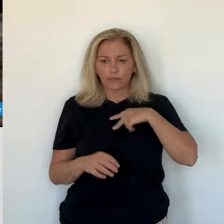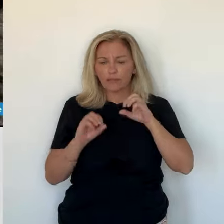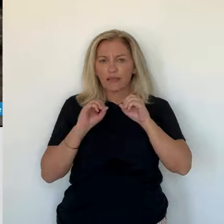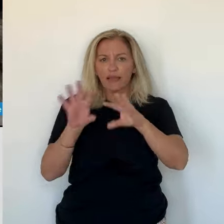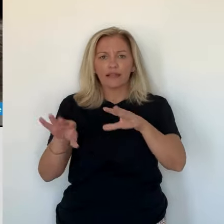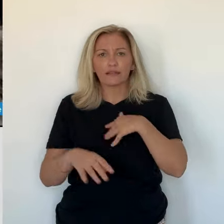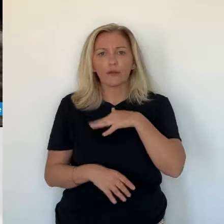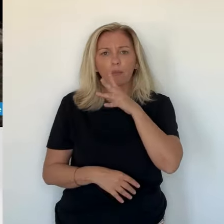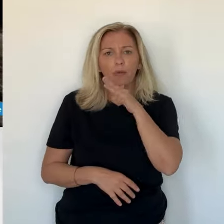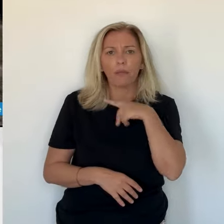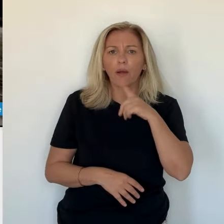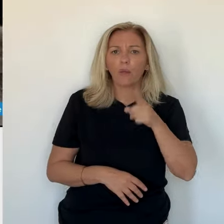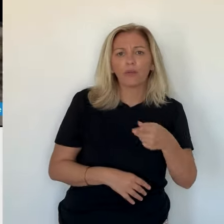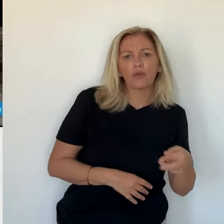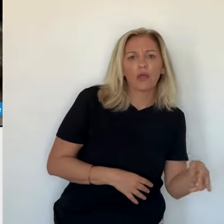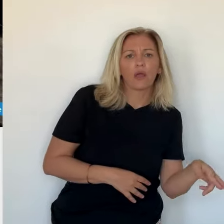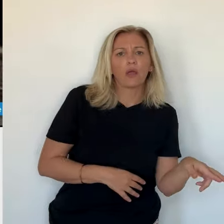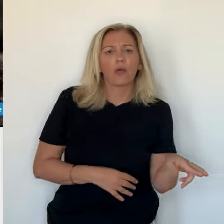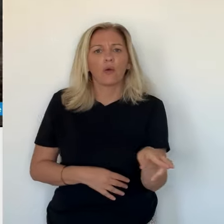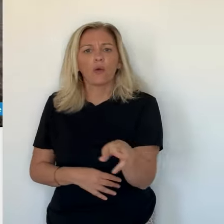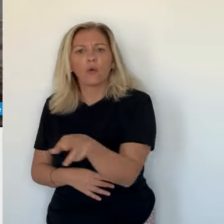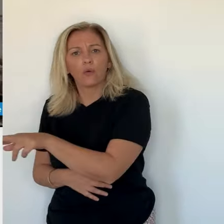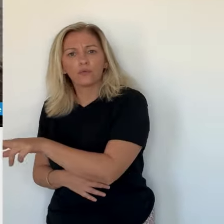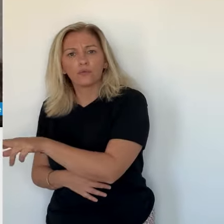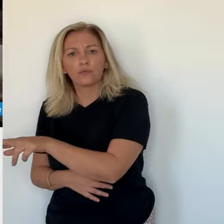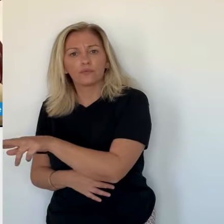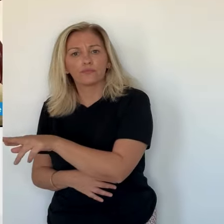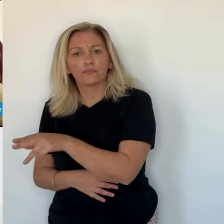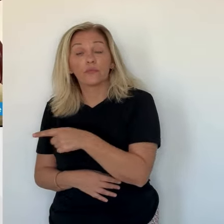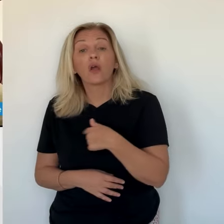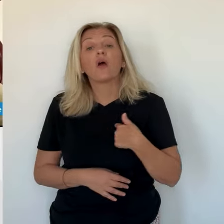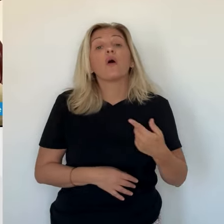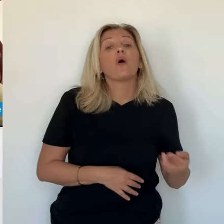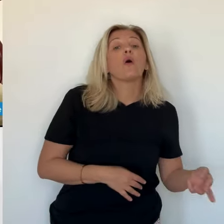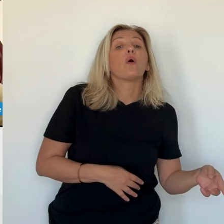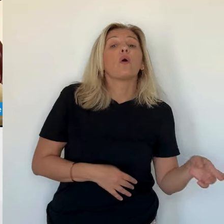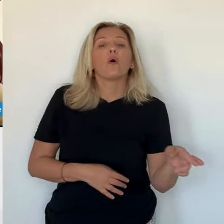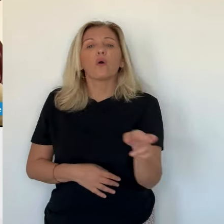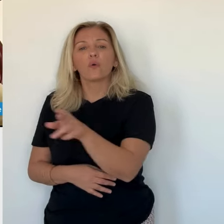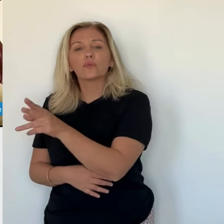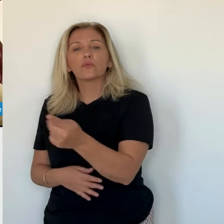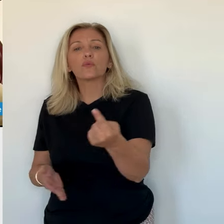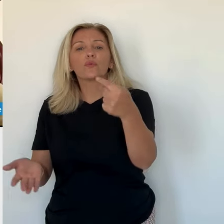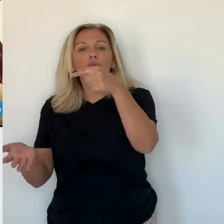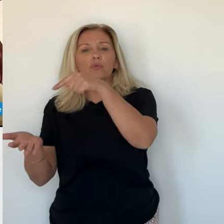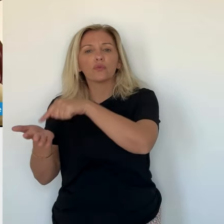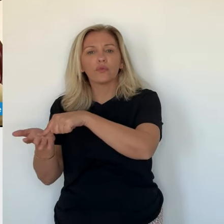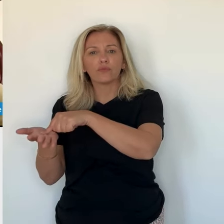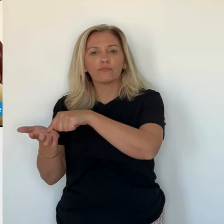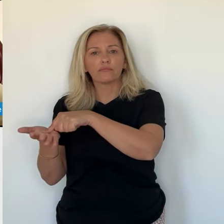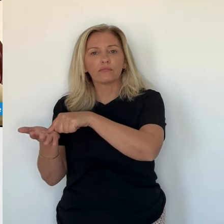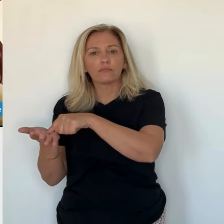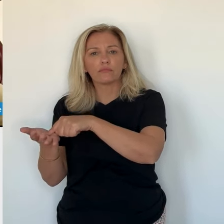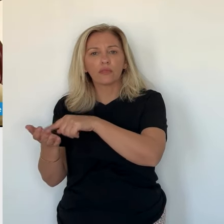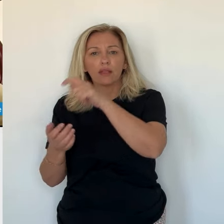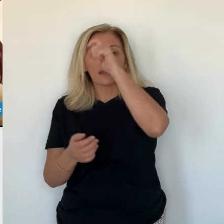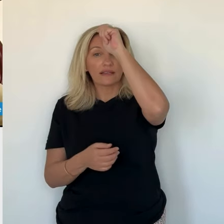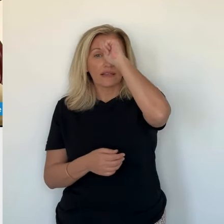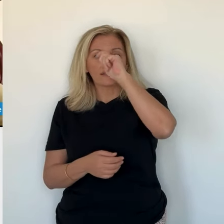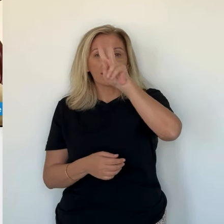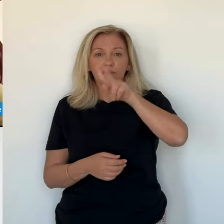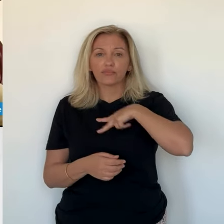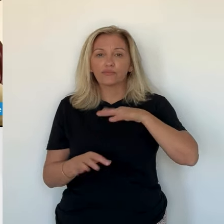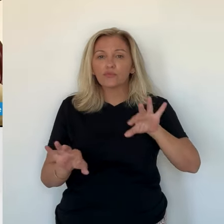Je ne trouvais plus ma casquette, j'ai dit « mais tu vas aller chercher ta casquette ». C'est tout bête en fait comme raisonnement, mais je me suis dit « tu ne pas laisser ta casquette ».